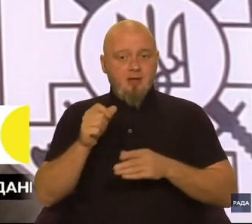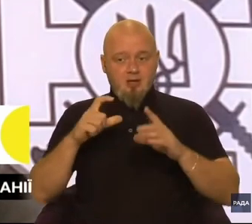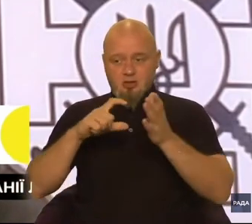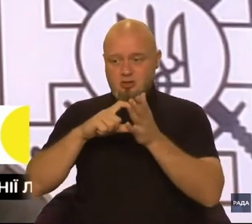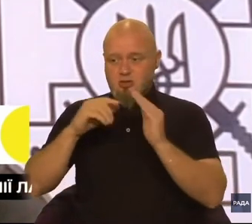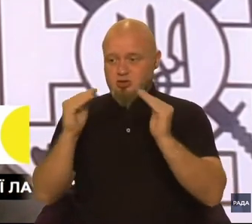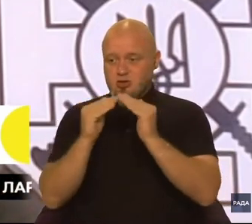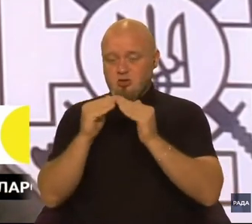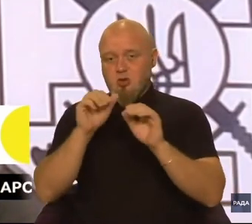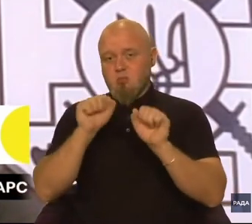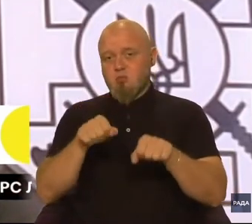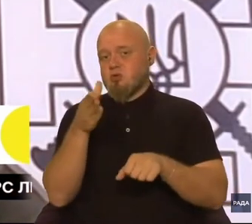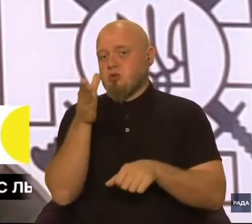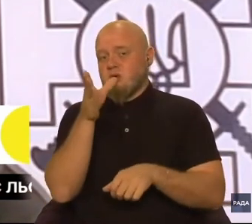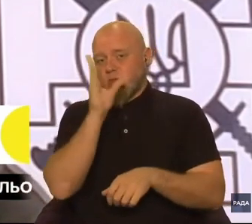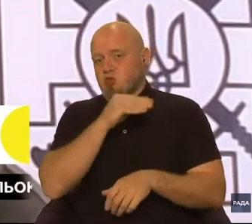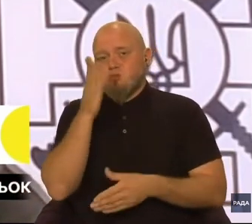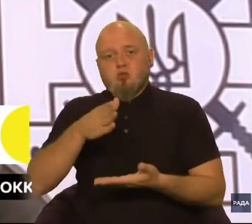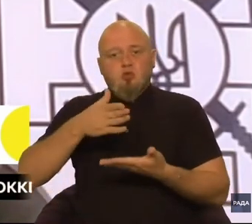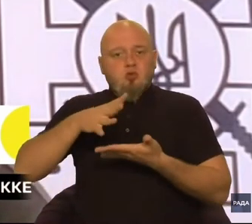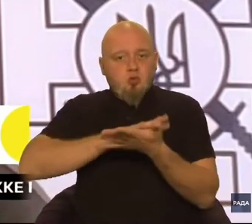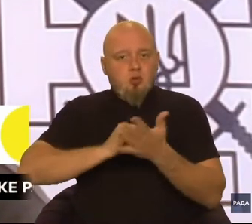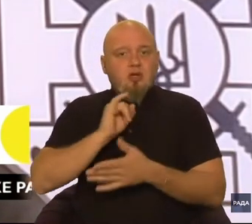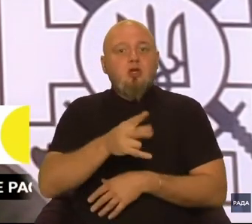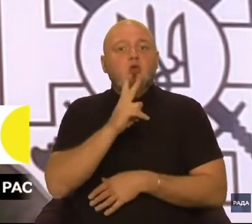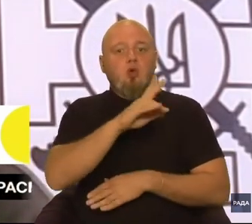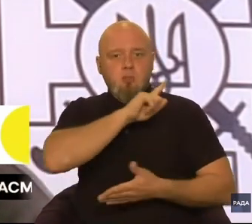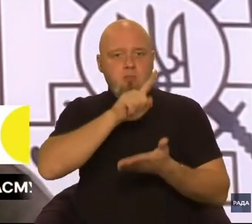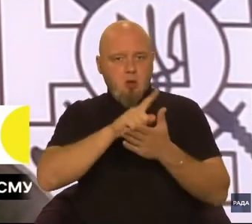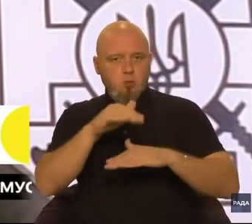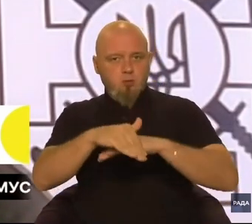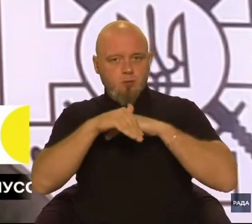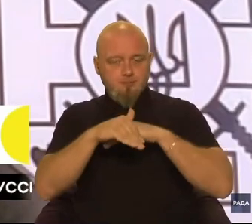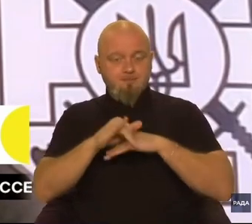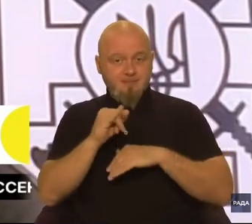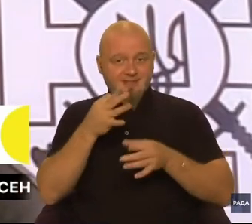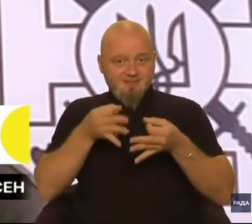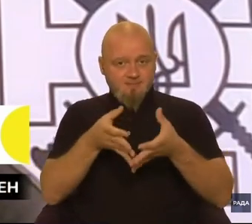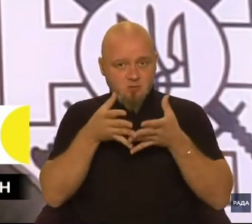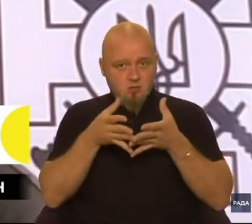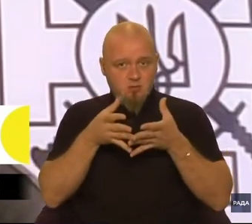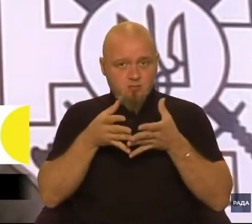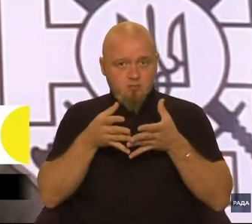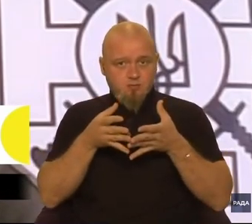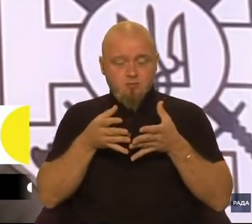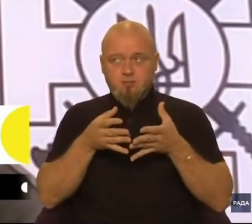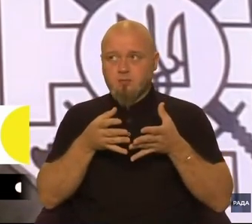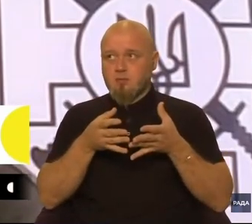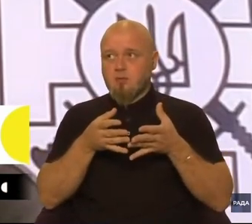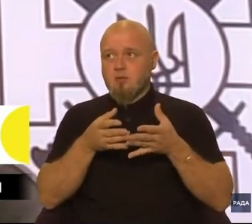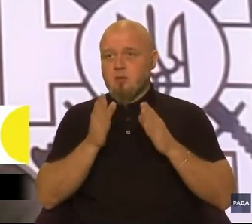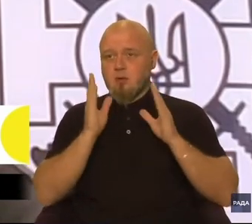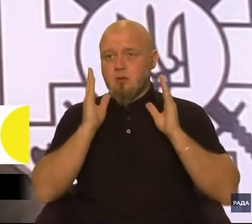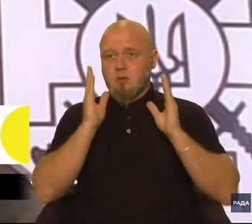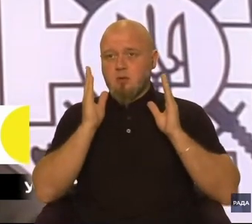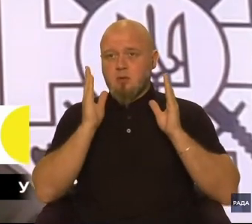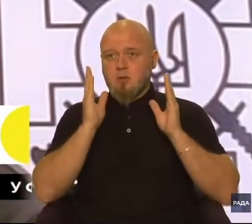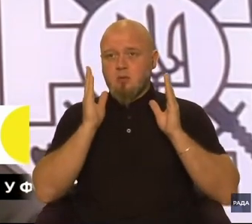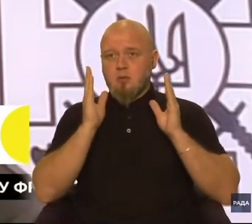може бути зруйнованим, і хтось має допомогти. І, звісно, прямо на